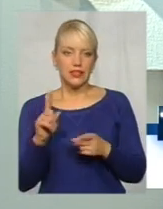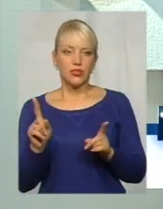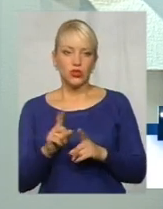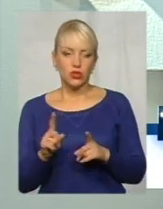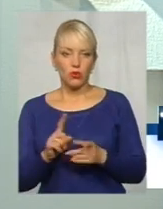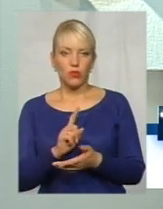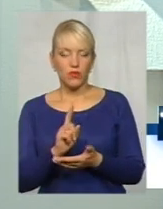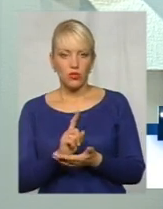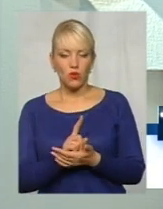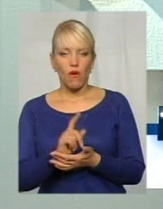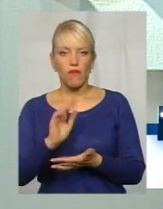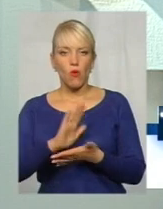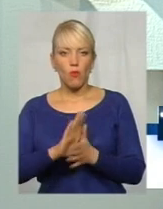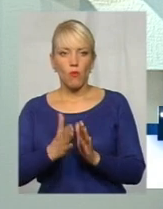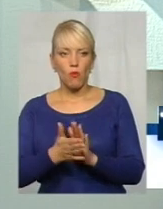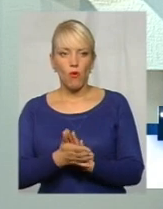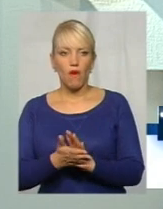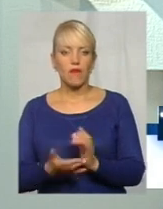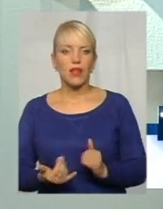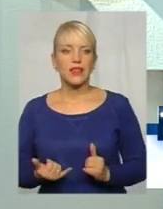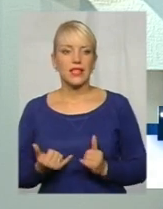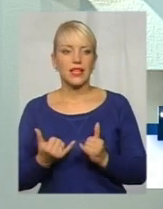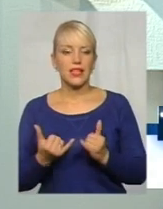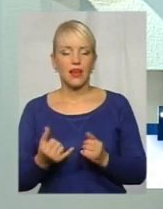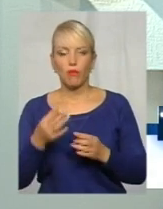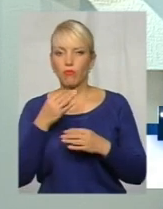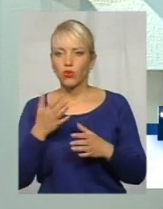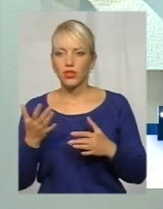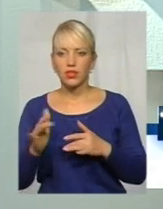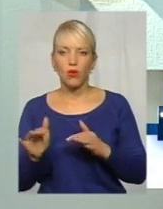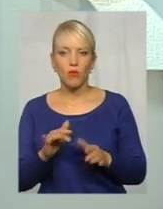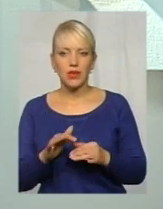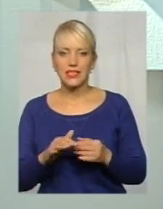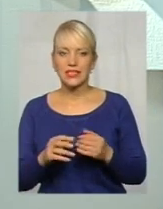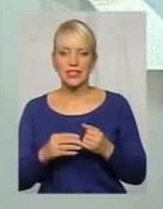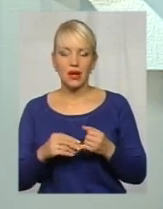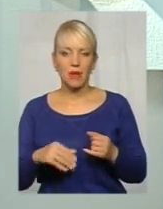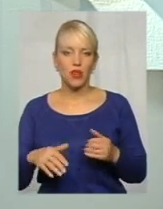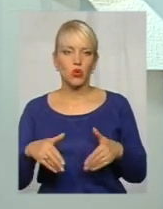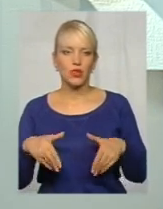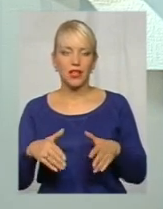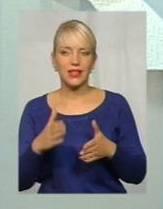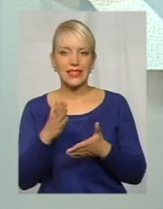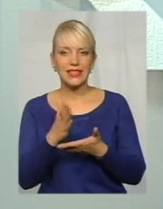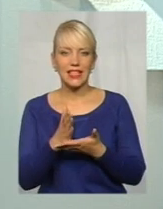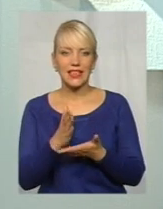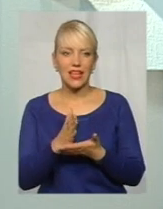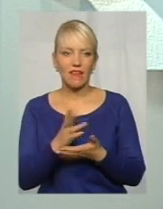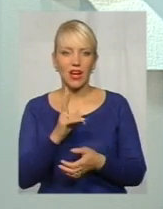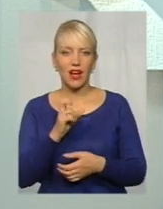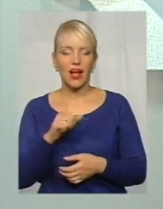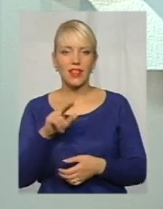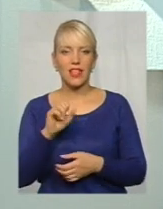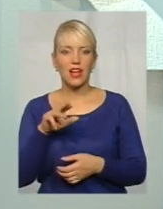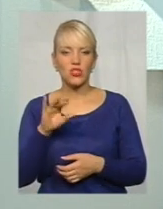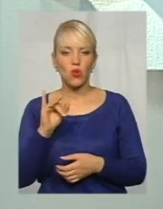'язкова умова для здійснення будь-яких операцій земельною ділянкою є наявність кадастрового номеру